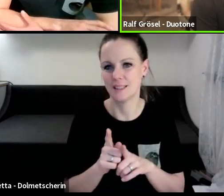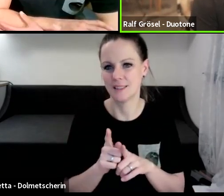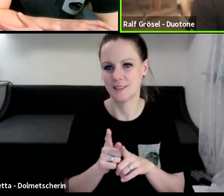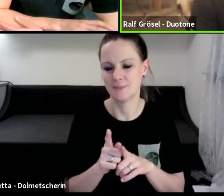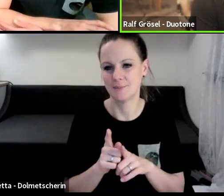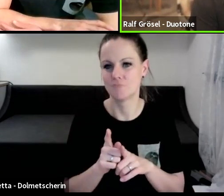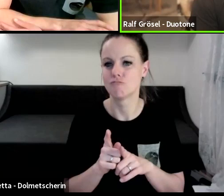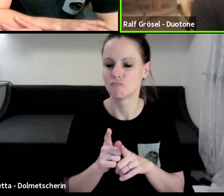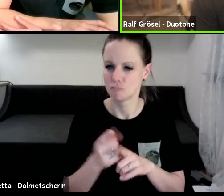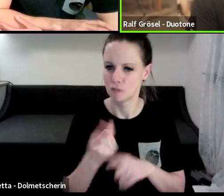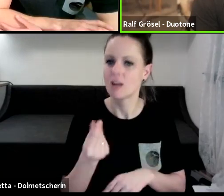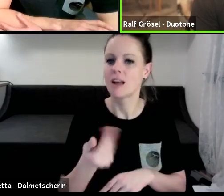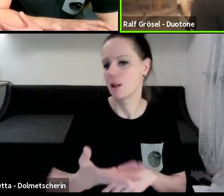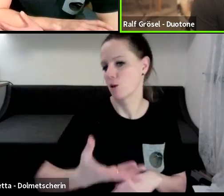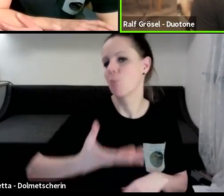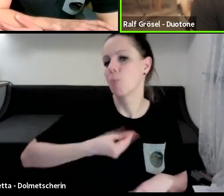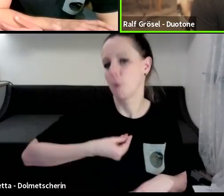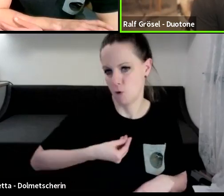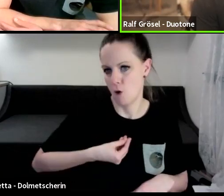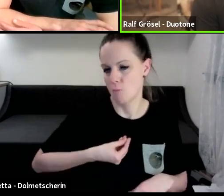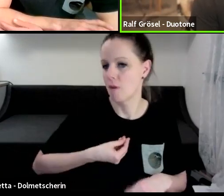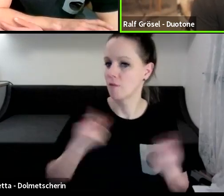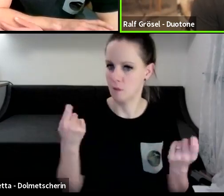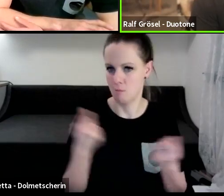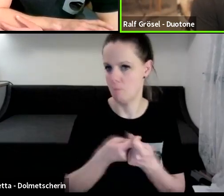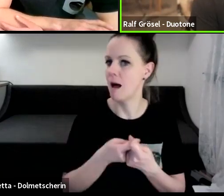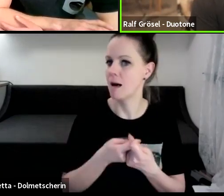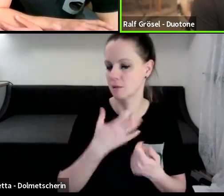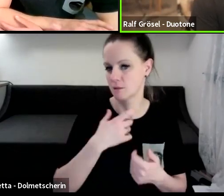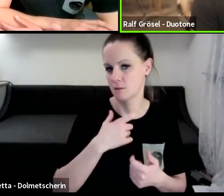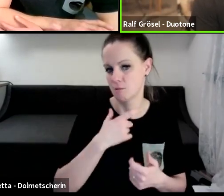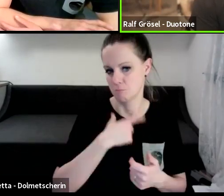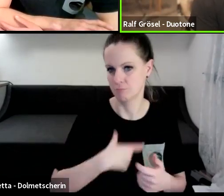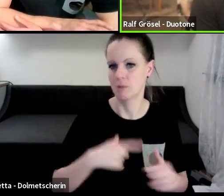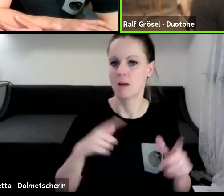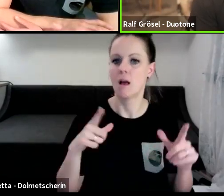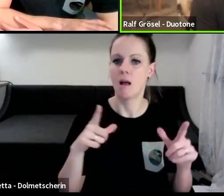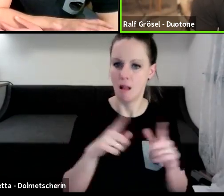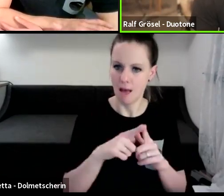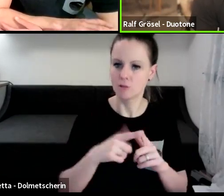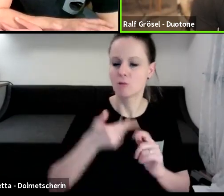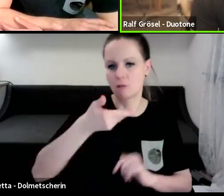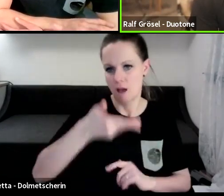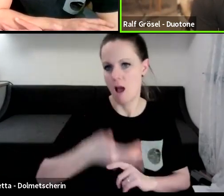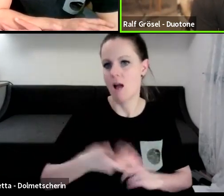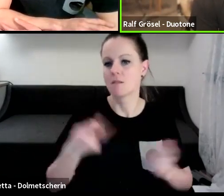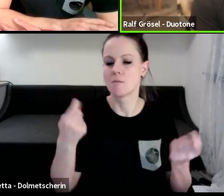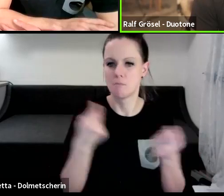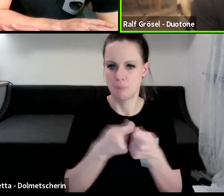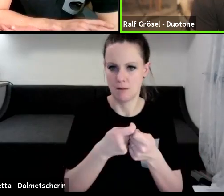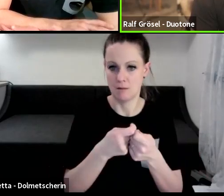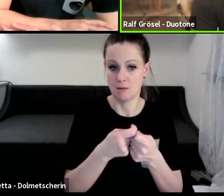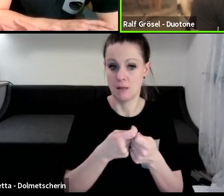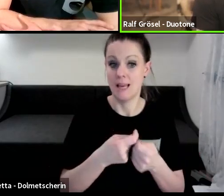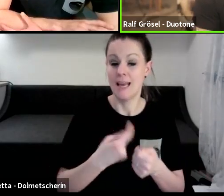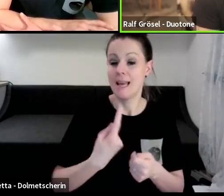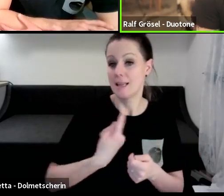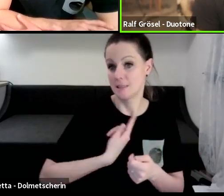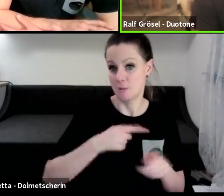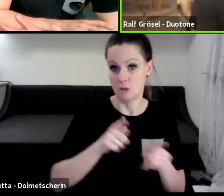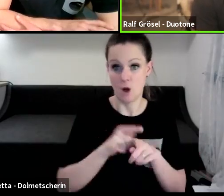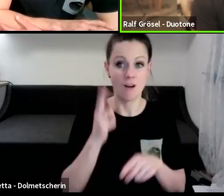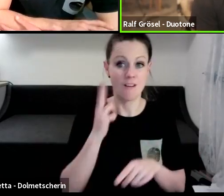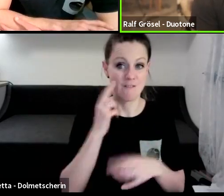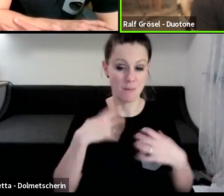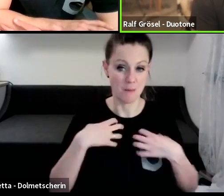bekomme, die ich denke, die angemessen ist, die im Kontext steht. Und dadurch, dass ich eben selber Firmeninhaber bin, mit meinen